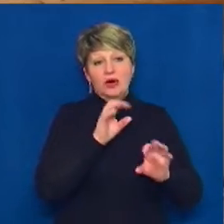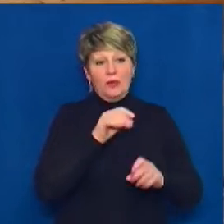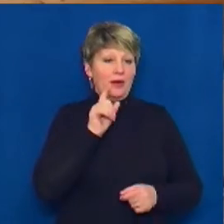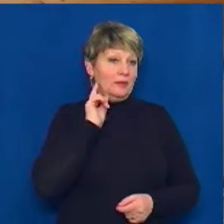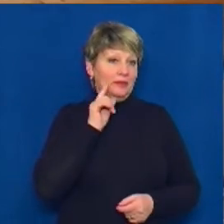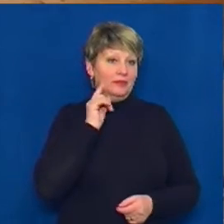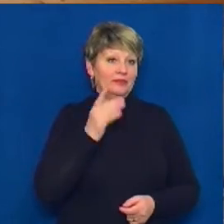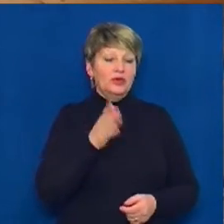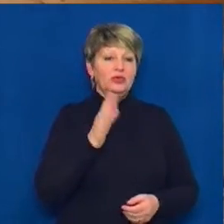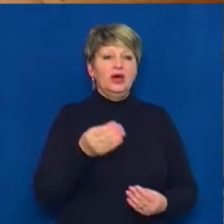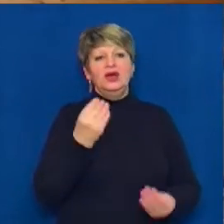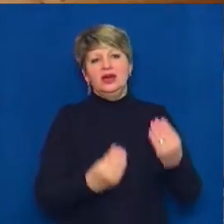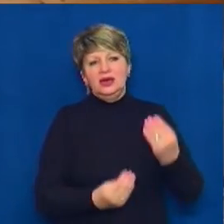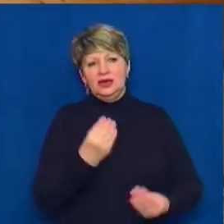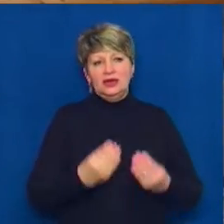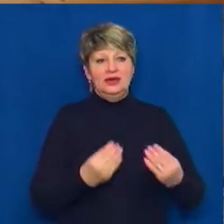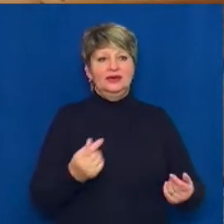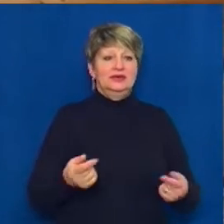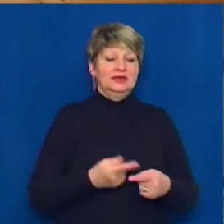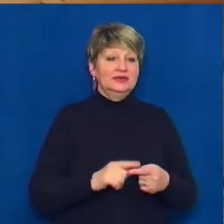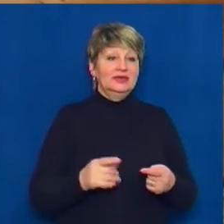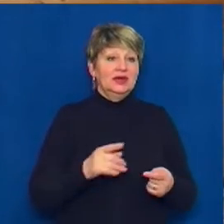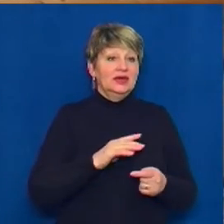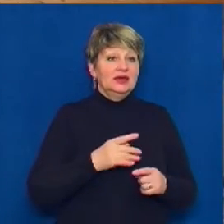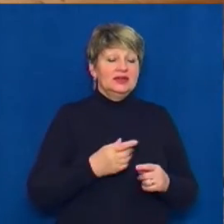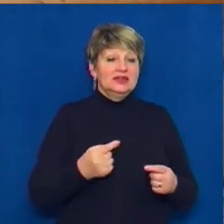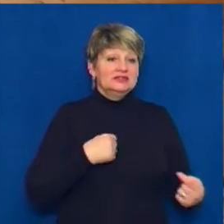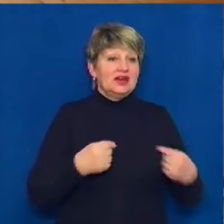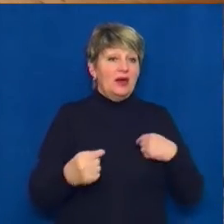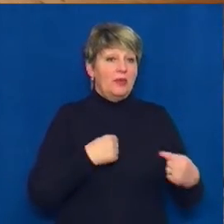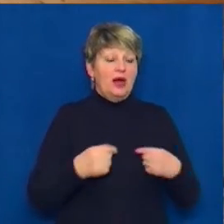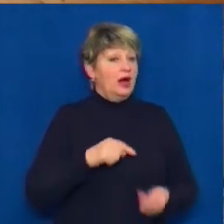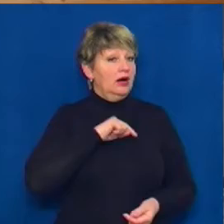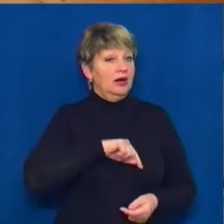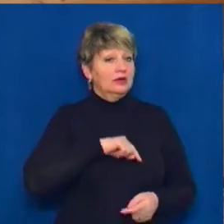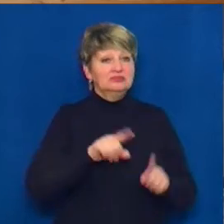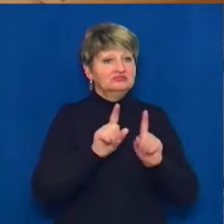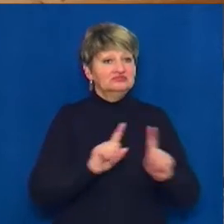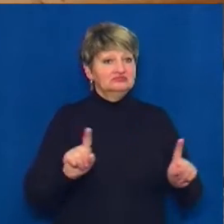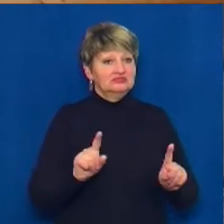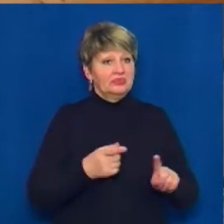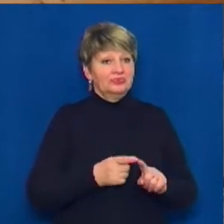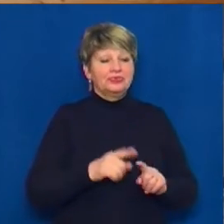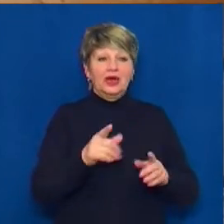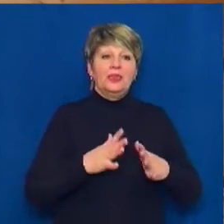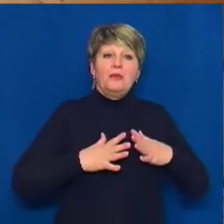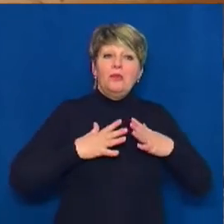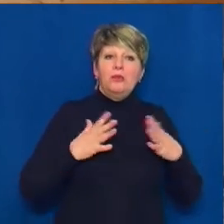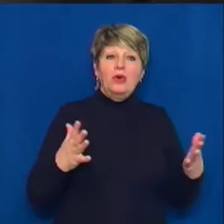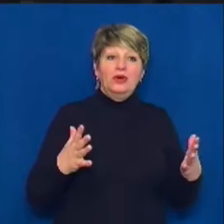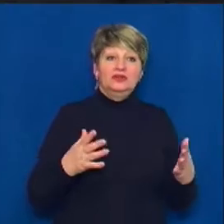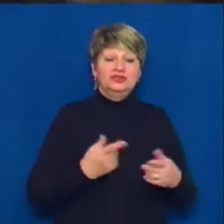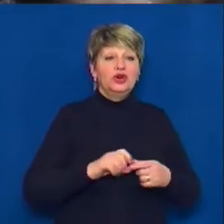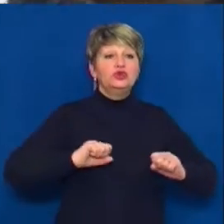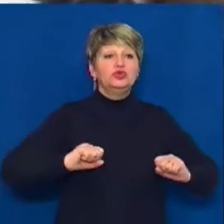Він буде гратися, він стрибає. Це не типово собачий характер, це не служака, це більше другий